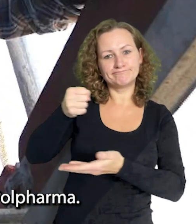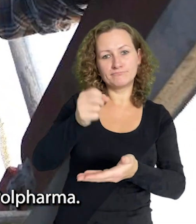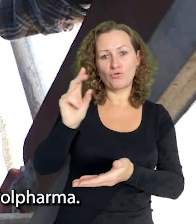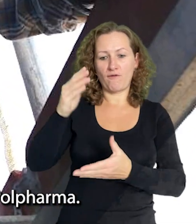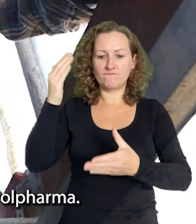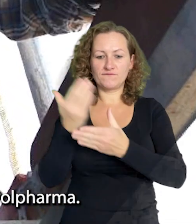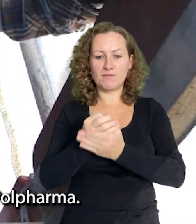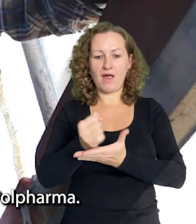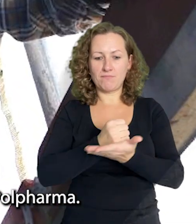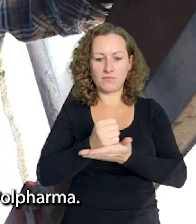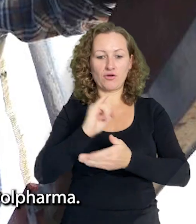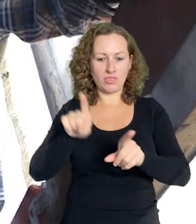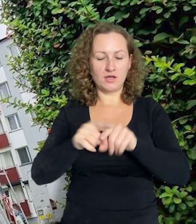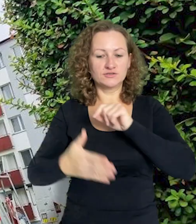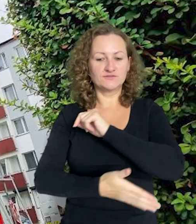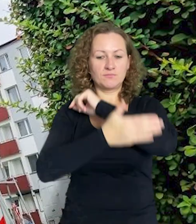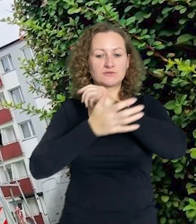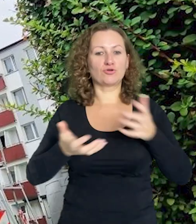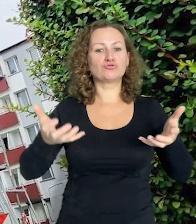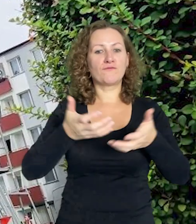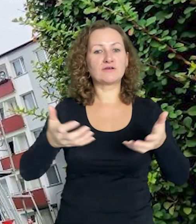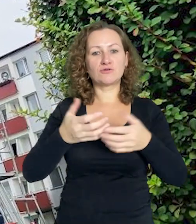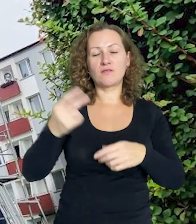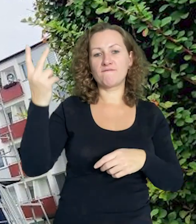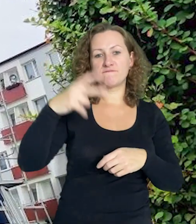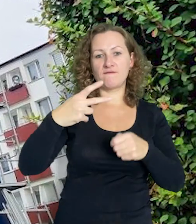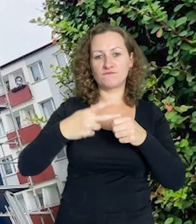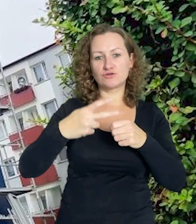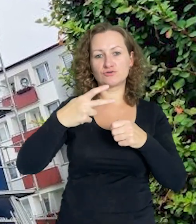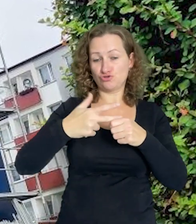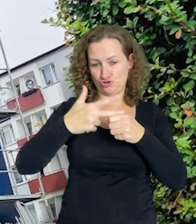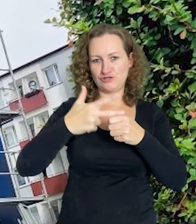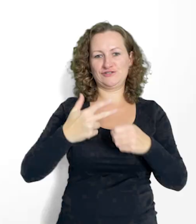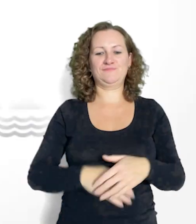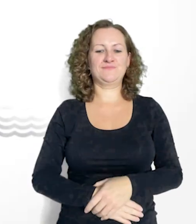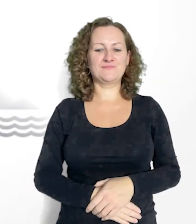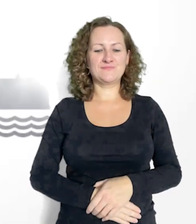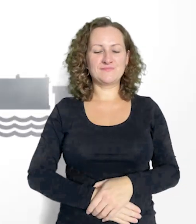sfinansowały zakłady farmaceutyczne Polfarma. Wsparcia udzieliło Stowarzyszenie Starogard 2030.